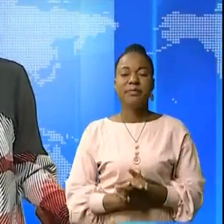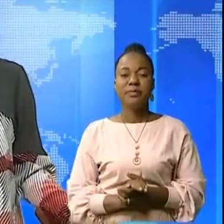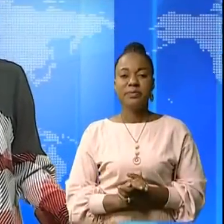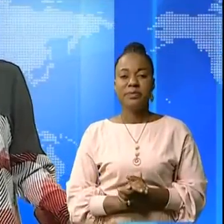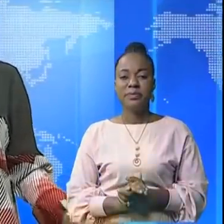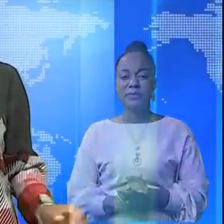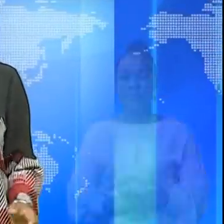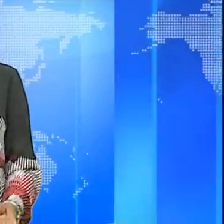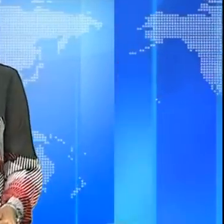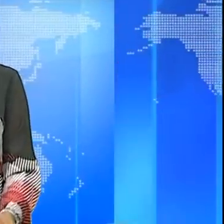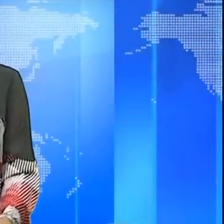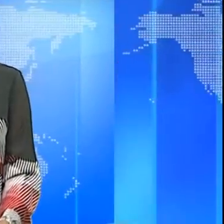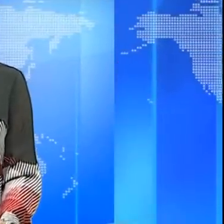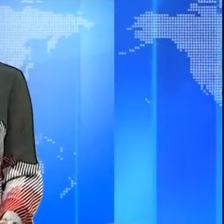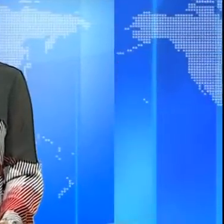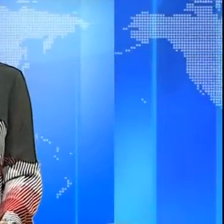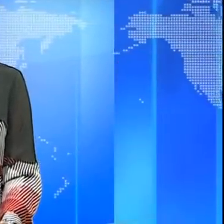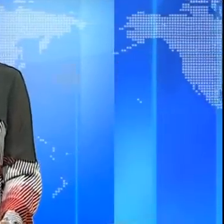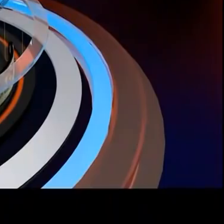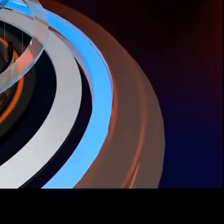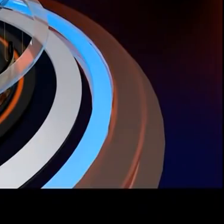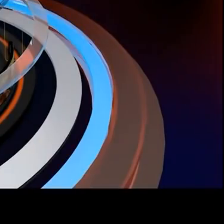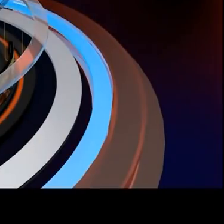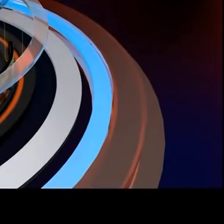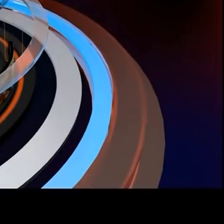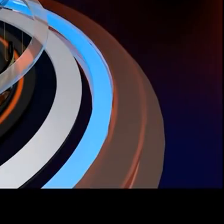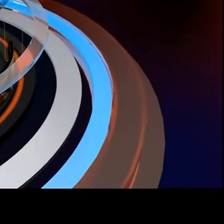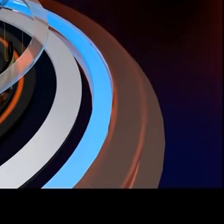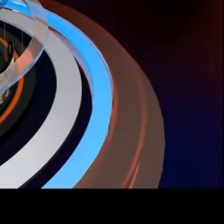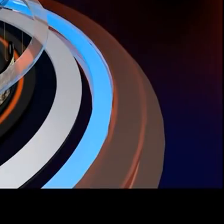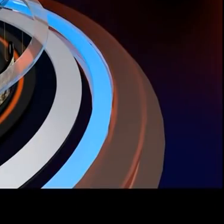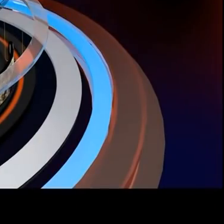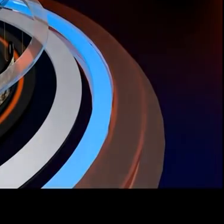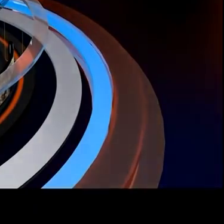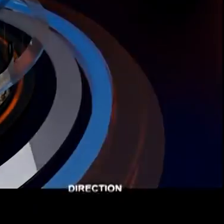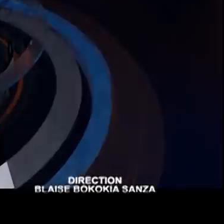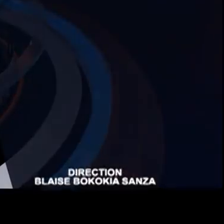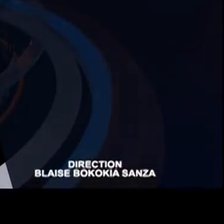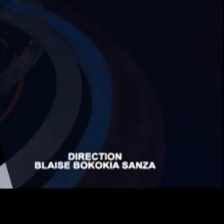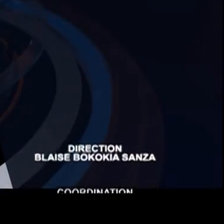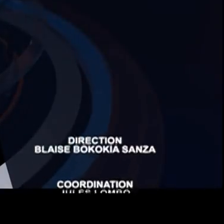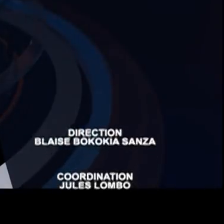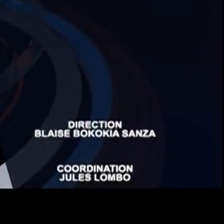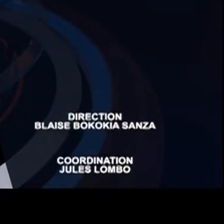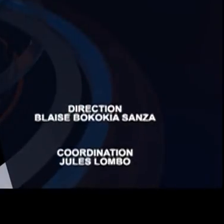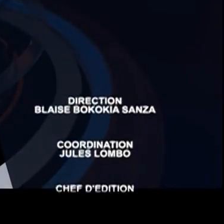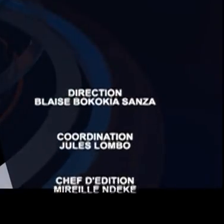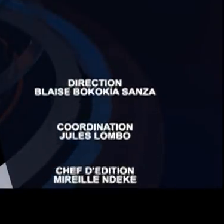-titrage ST' 501